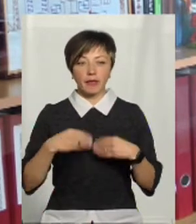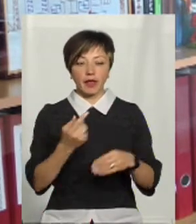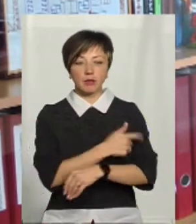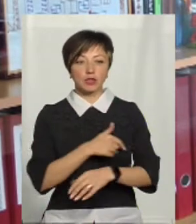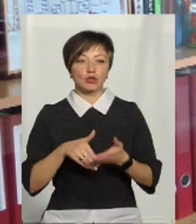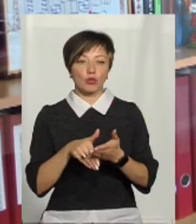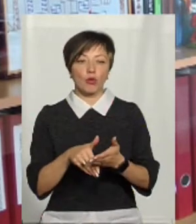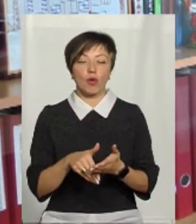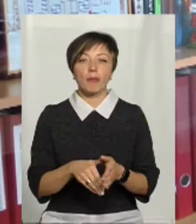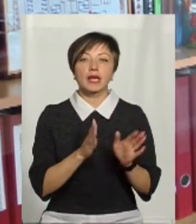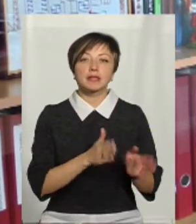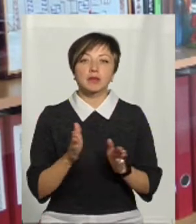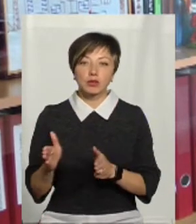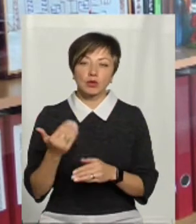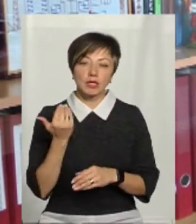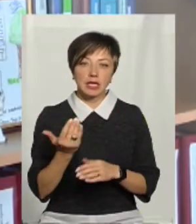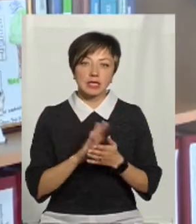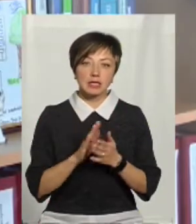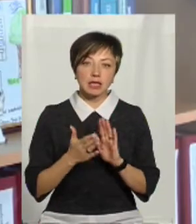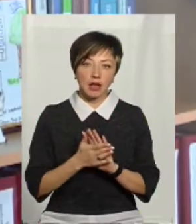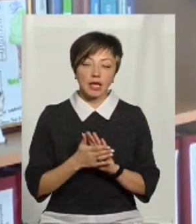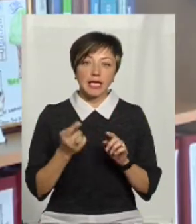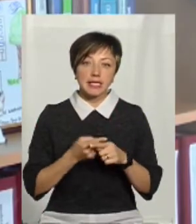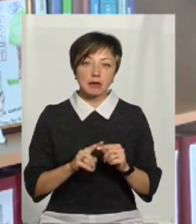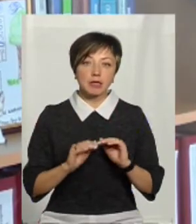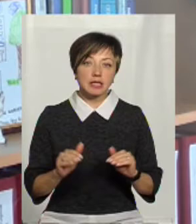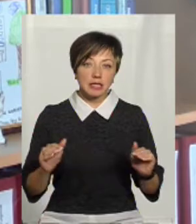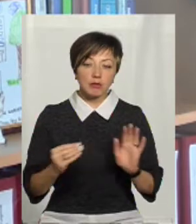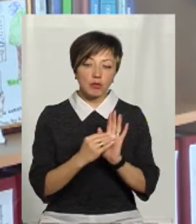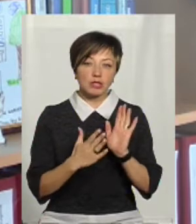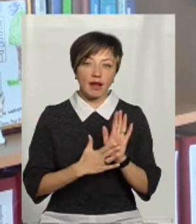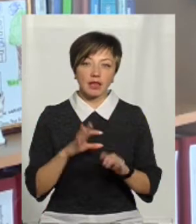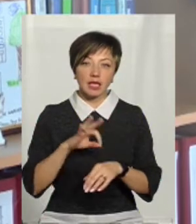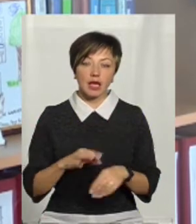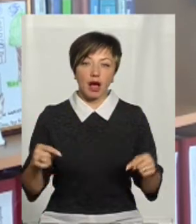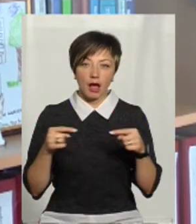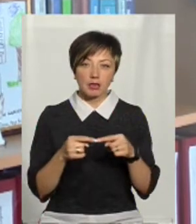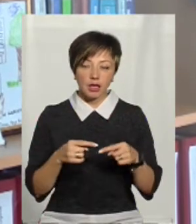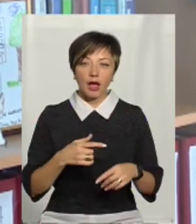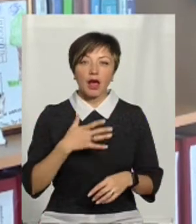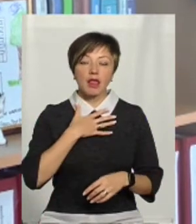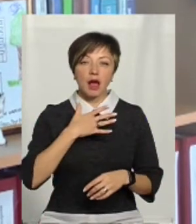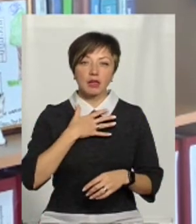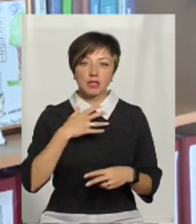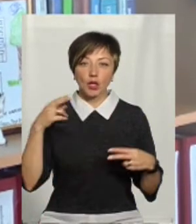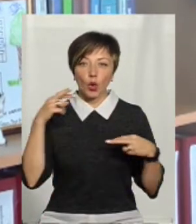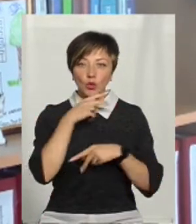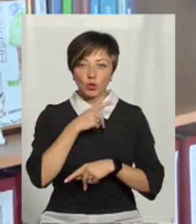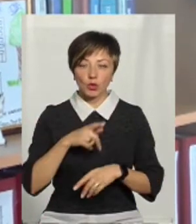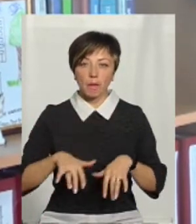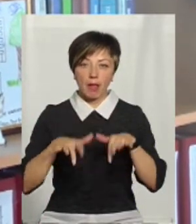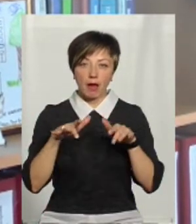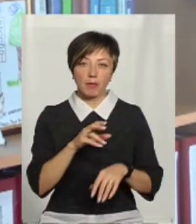допомога, стабілізований їхній стан. Цим дітям був поставлений діагноз інгаляційне отруєння